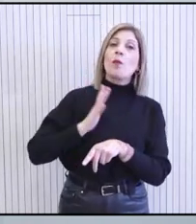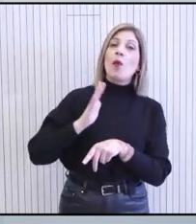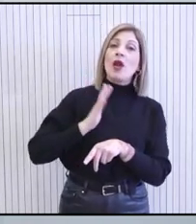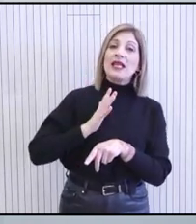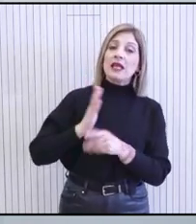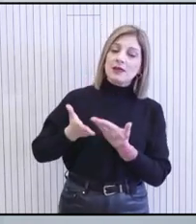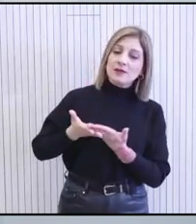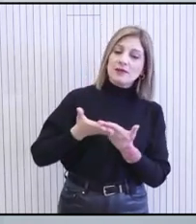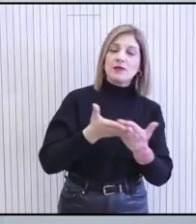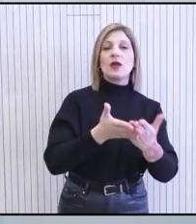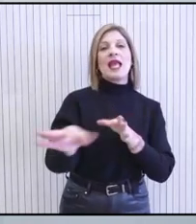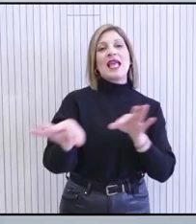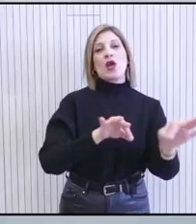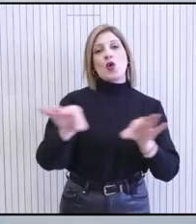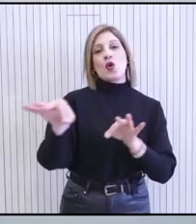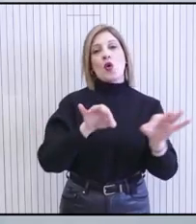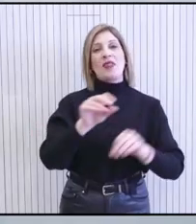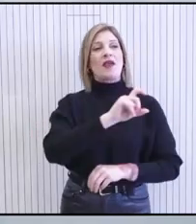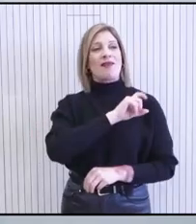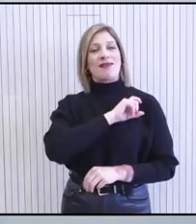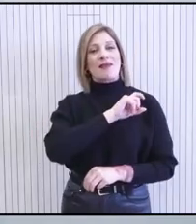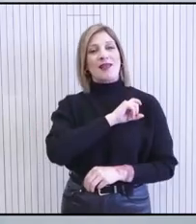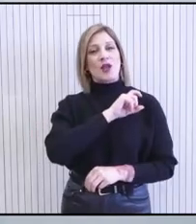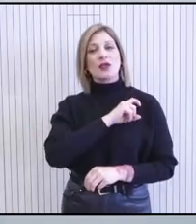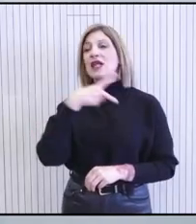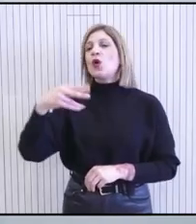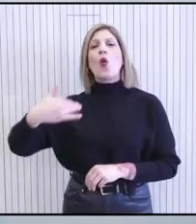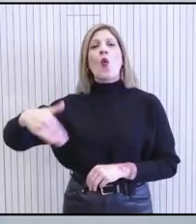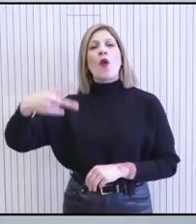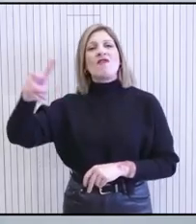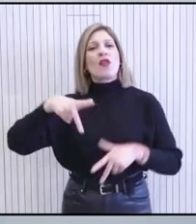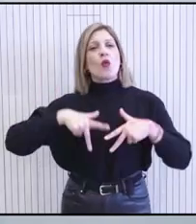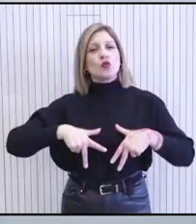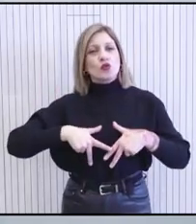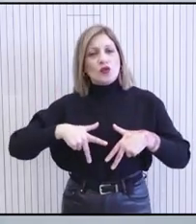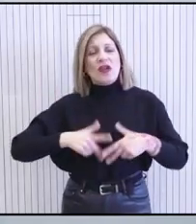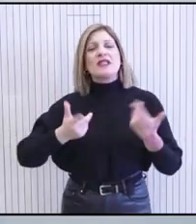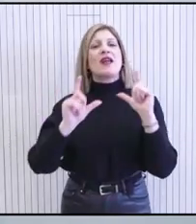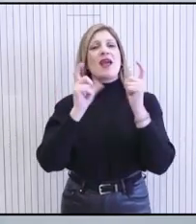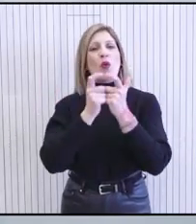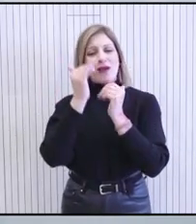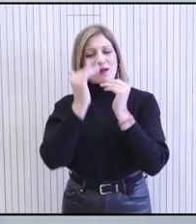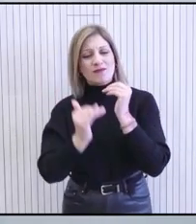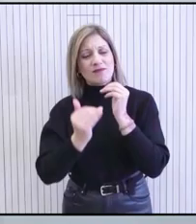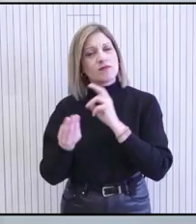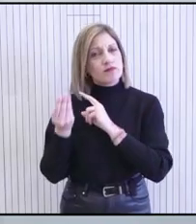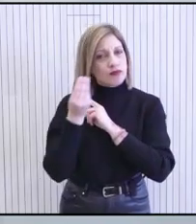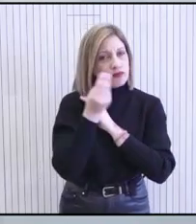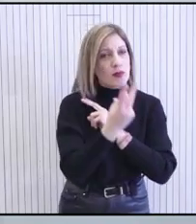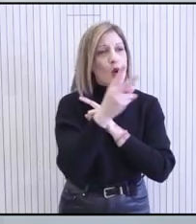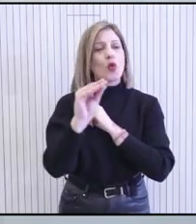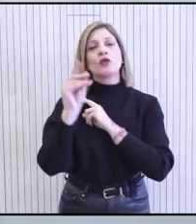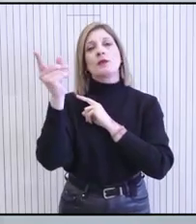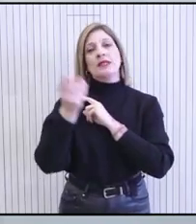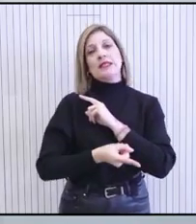οποίο αφορά την παραχώρηση οικοπαίδων σε κοινότητες που διαθέτουν κρατική γη, σε οικογένειες με χαμηλά και μεσαία εισοδήματα, στο 25